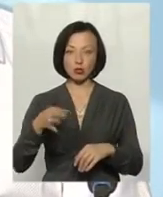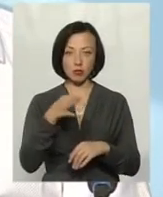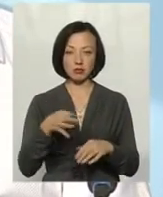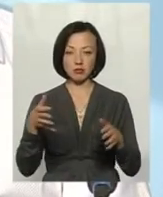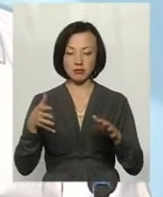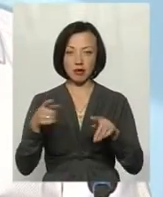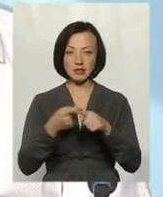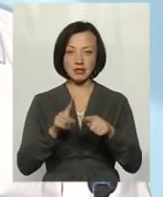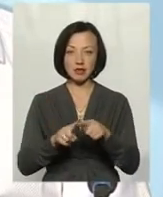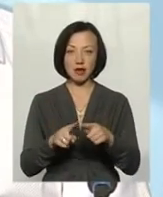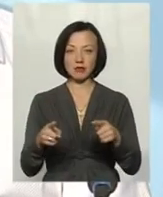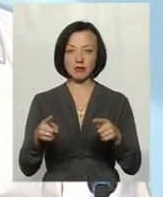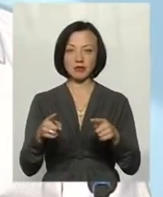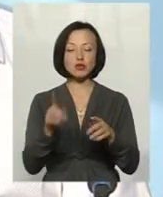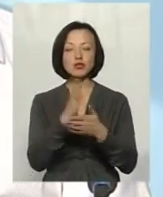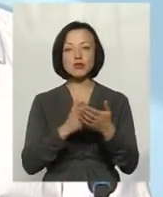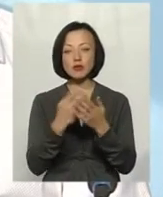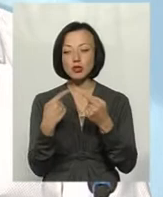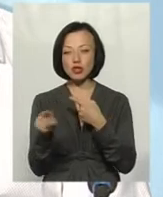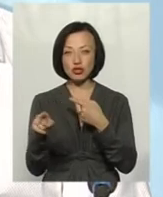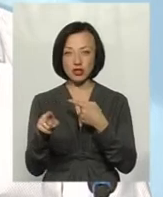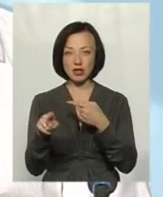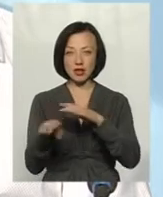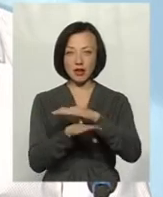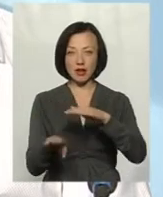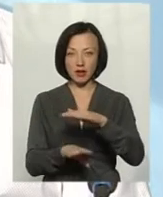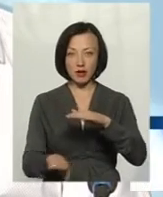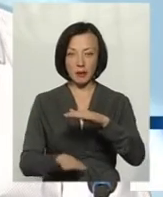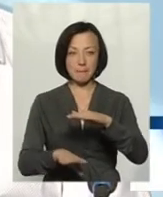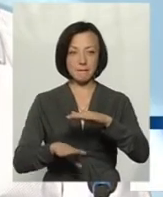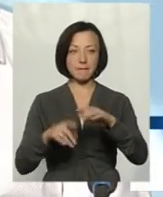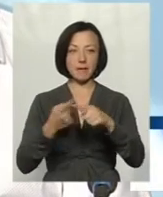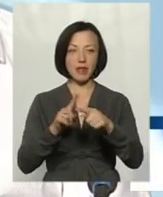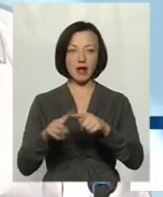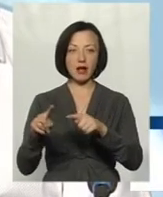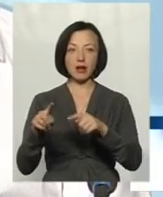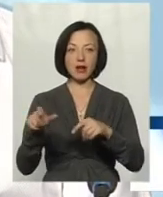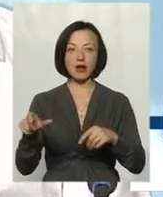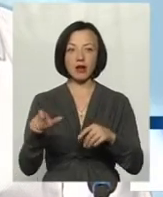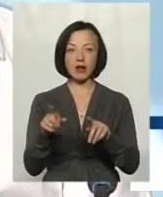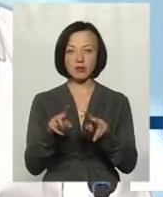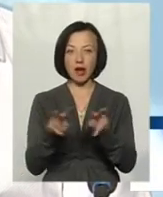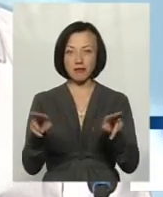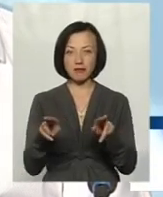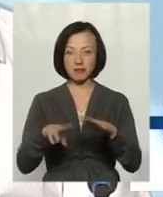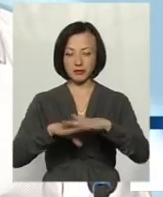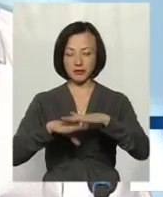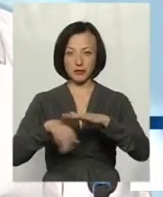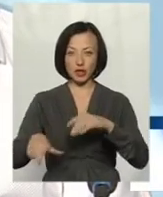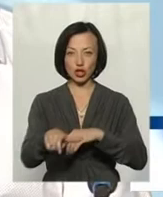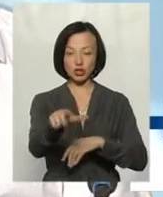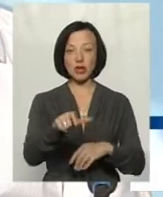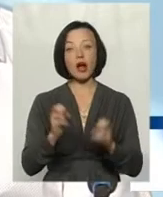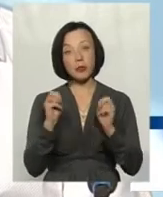Тобто, це зовсім інші горизонти, і вода має рух під землею, так само, як річки на поверхні. Чи є